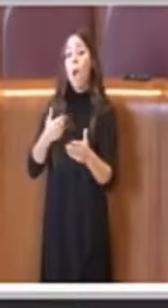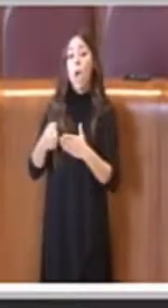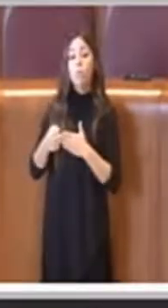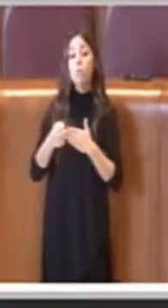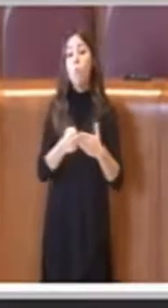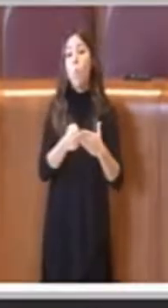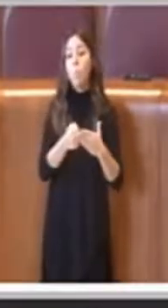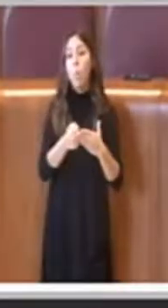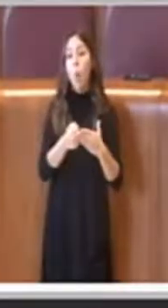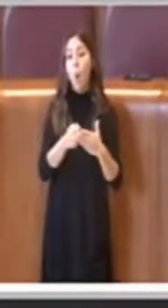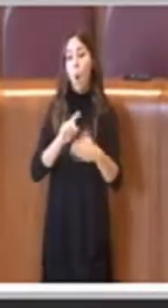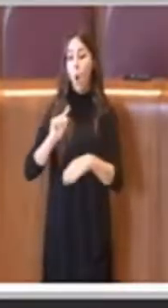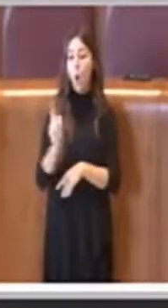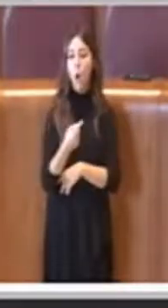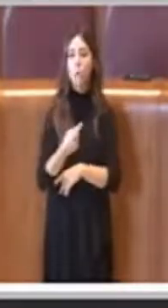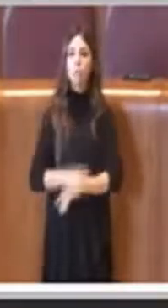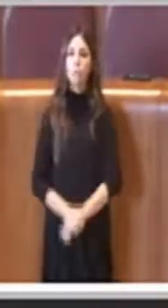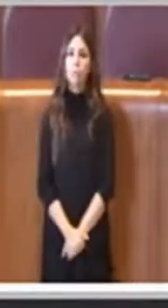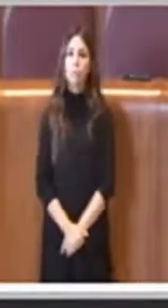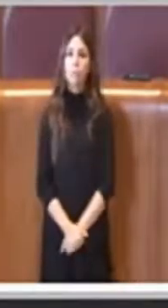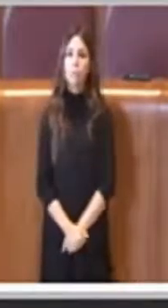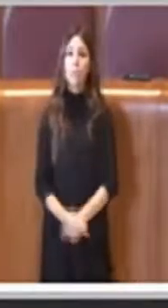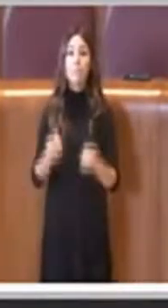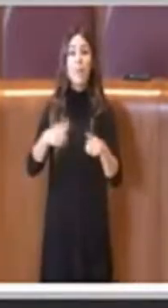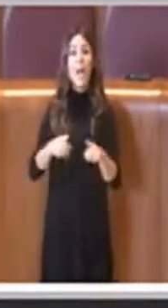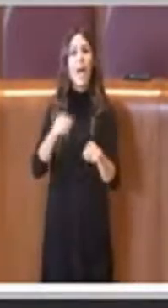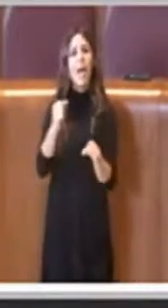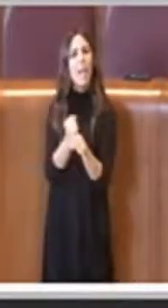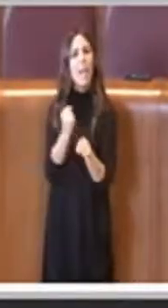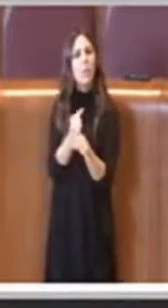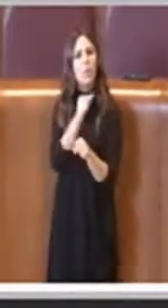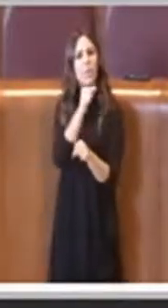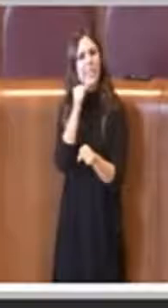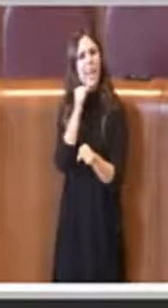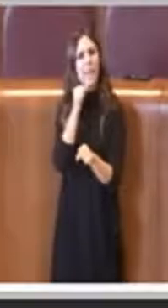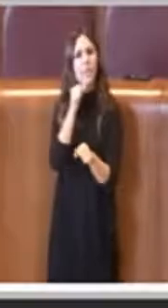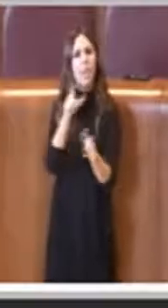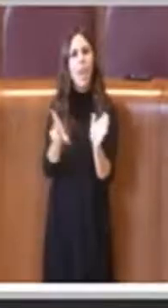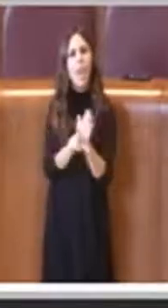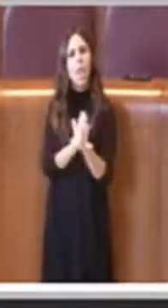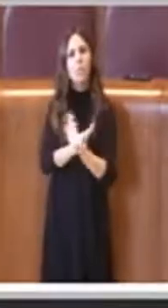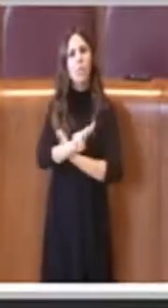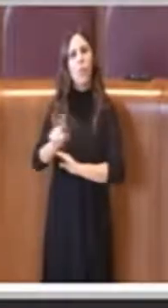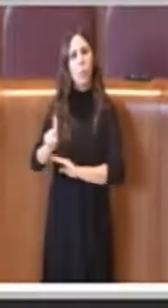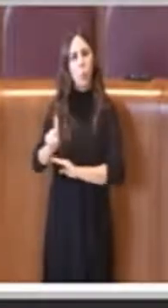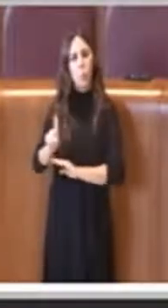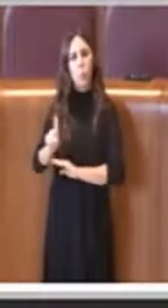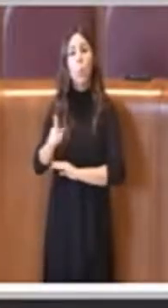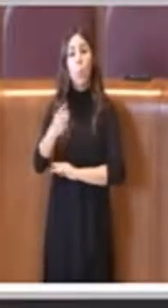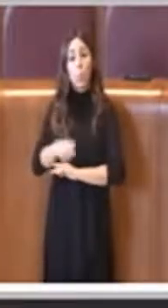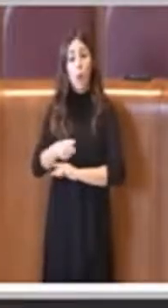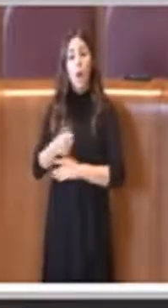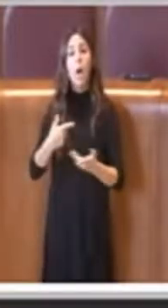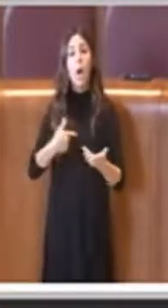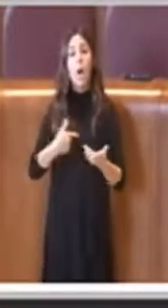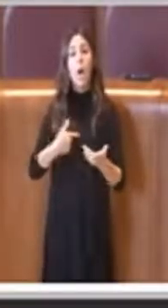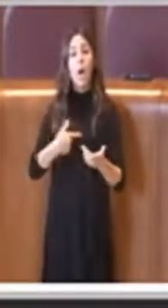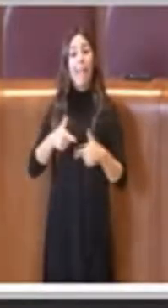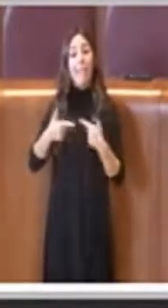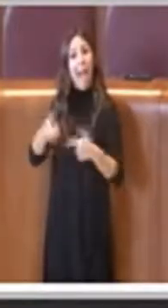lavorare anche per modificare la legge 21, accelerare affinché il governo e il Parlamento